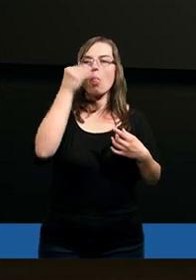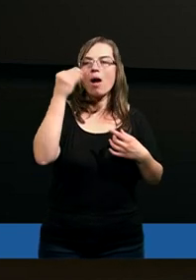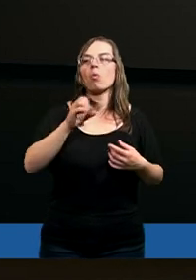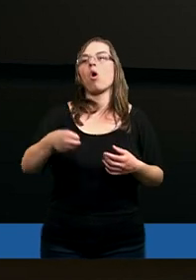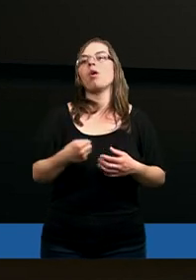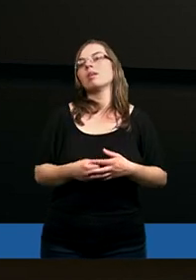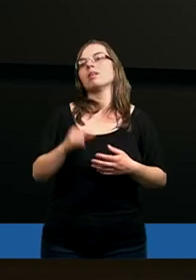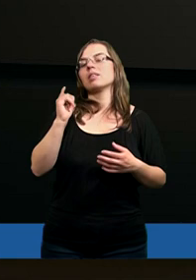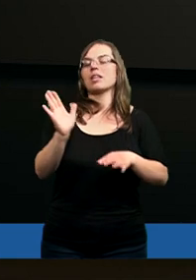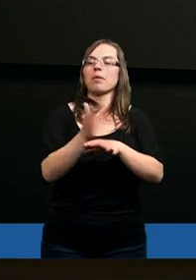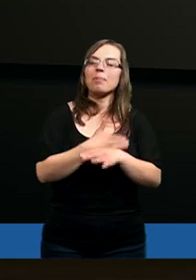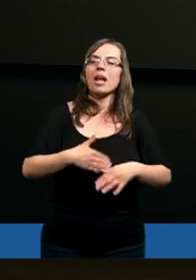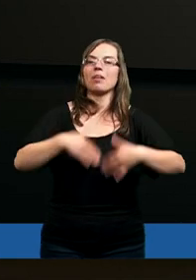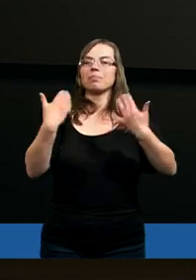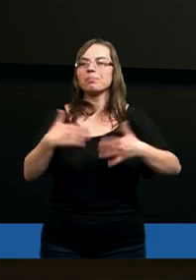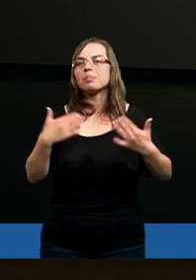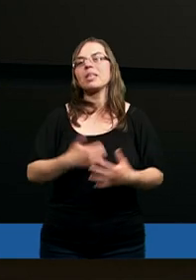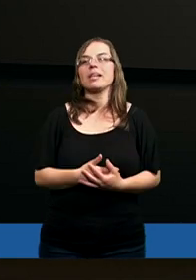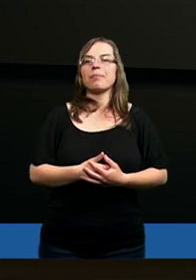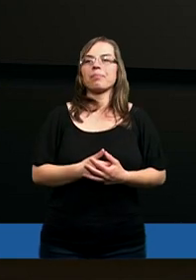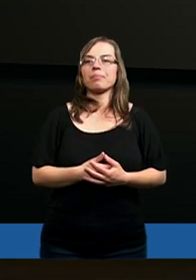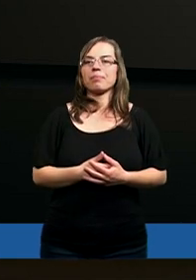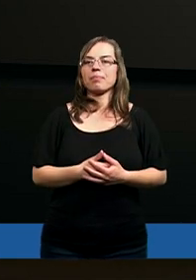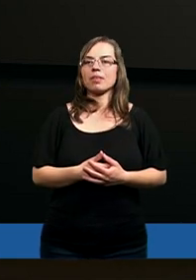nauką. I mijają wieki